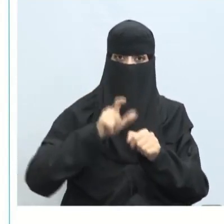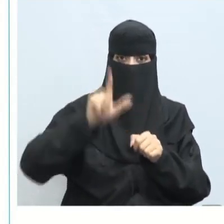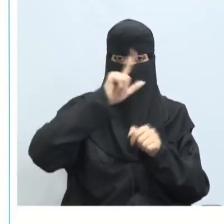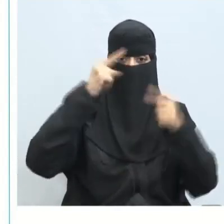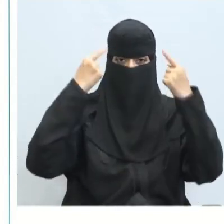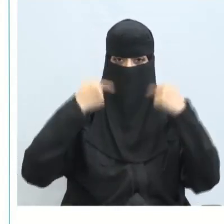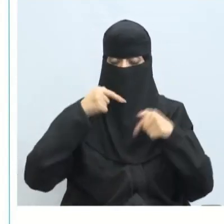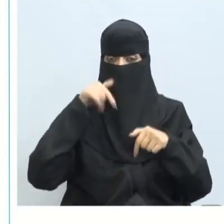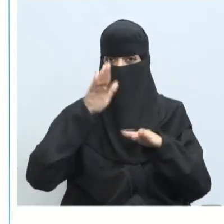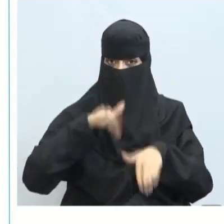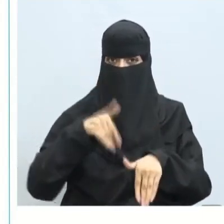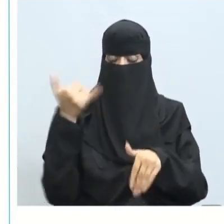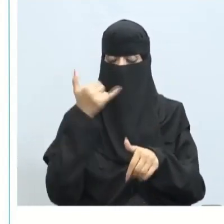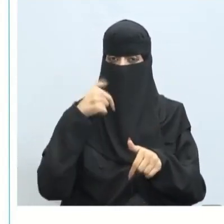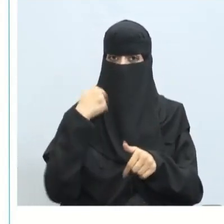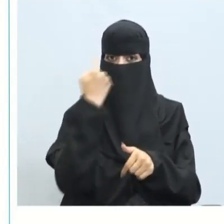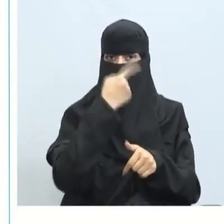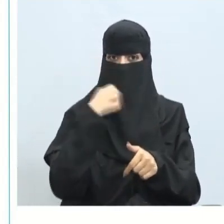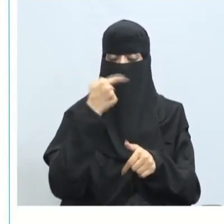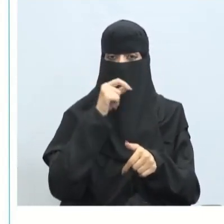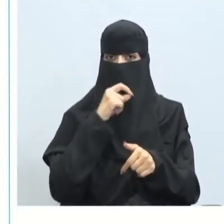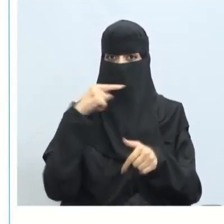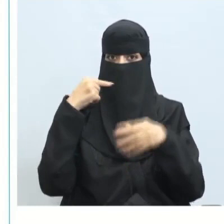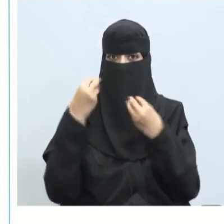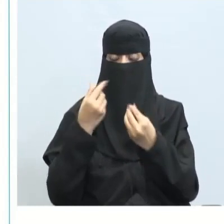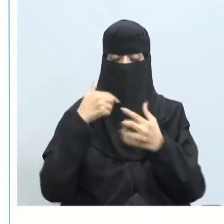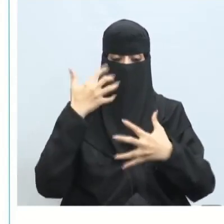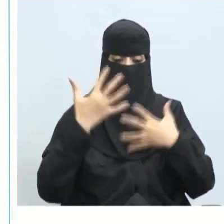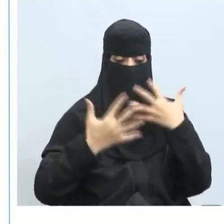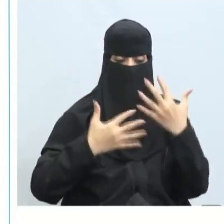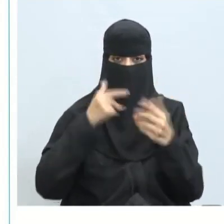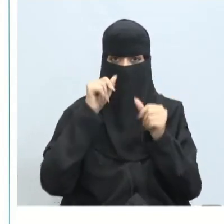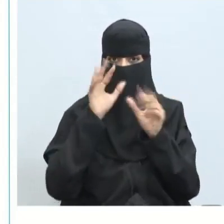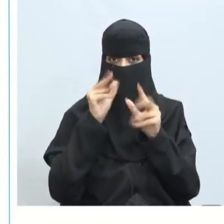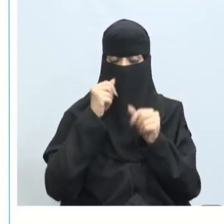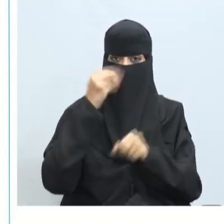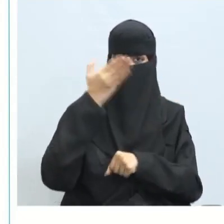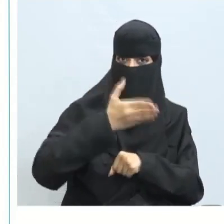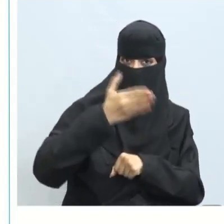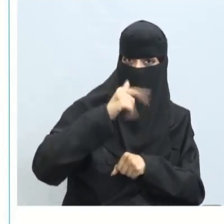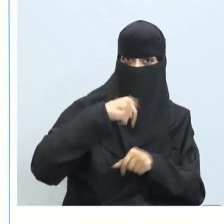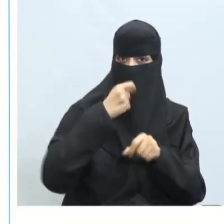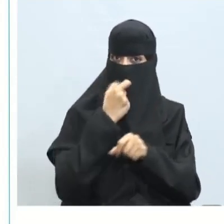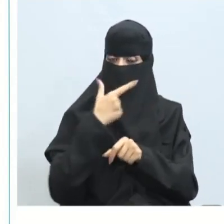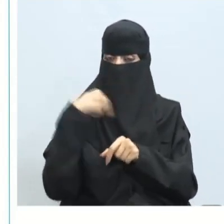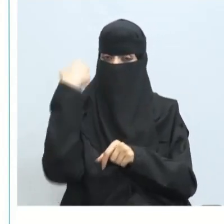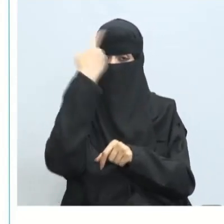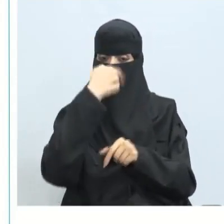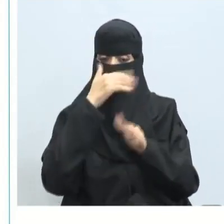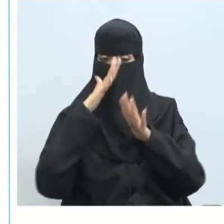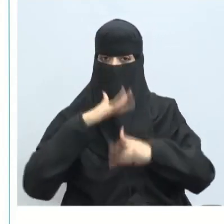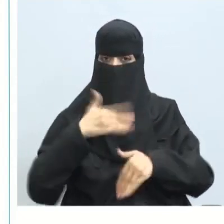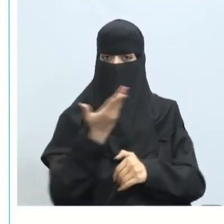ذكرنا أنه مهم جدا تعبيرات الوجه حركة اليد المصافحة الابتسام كل ذلك